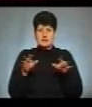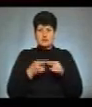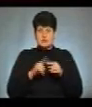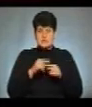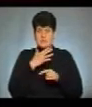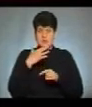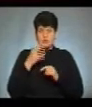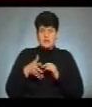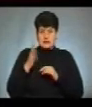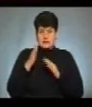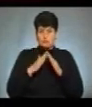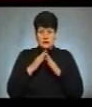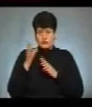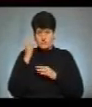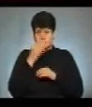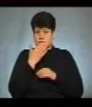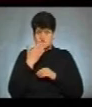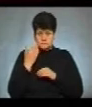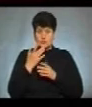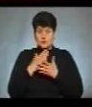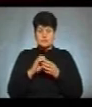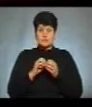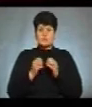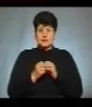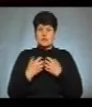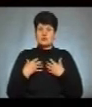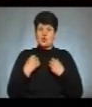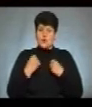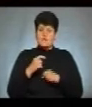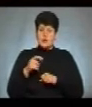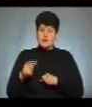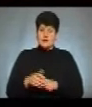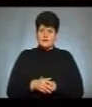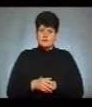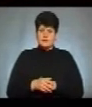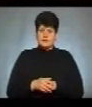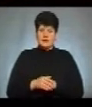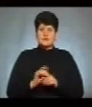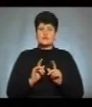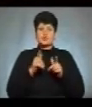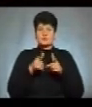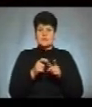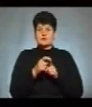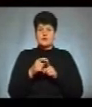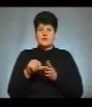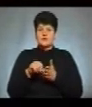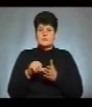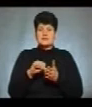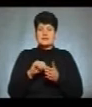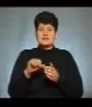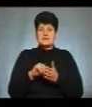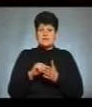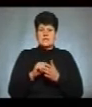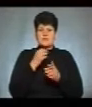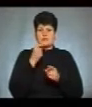багатоквартирний житловий будинок не врахований, то відповідно є загроза для здоров'я людей. Зі вступним словом виступили представники відповідача